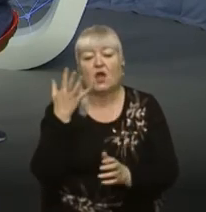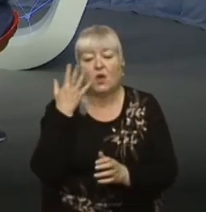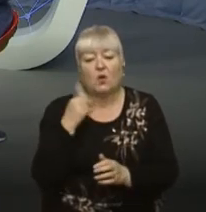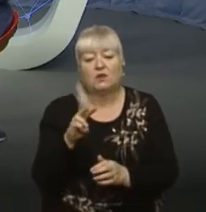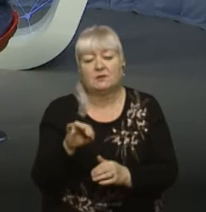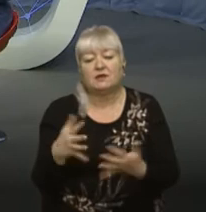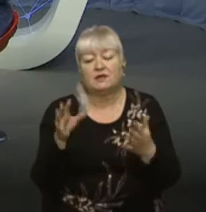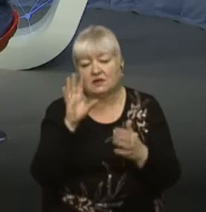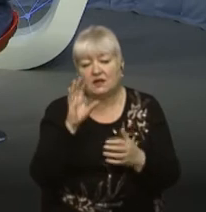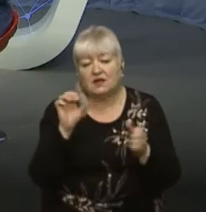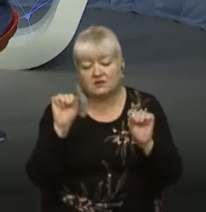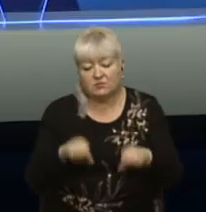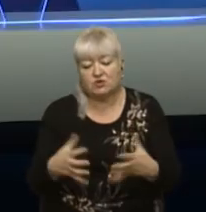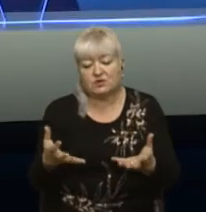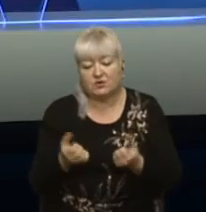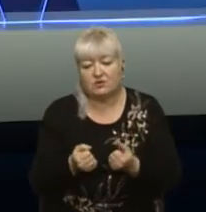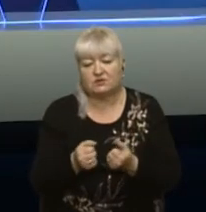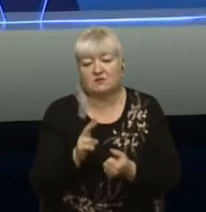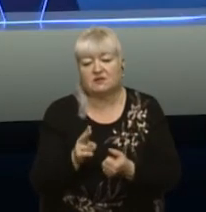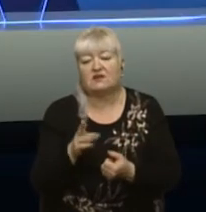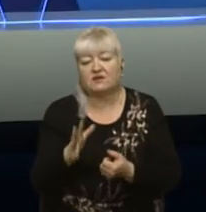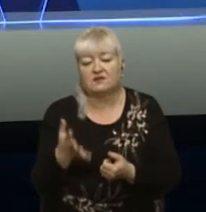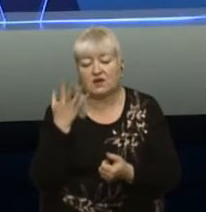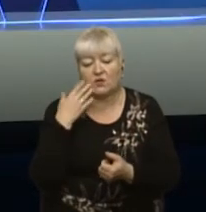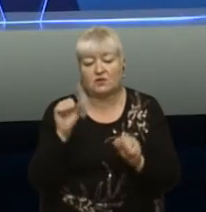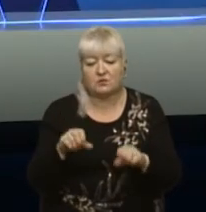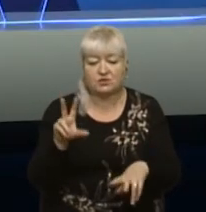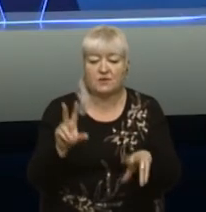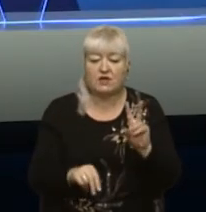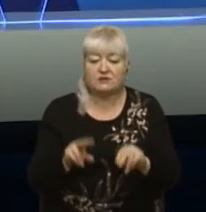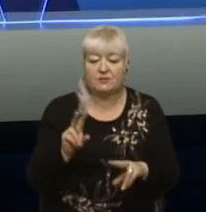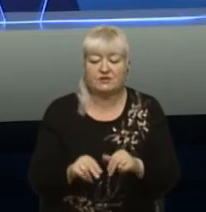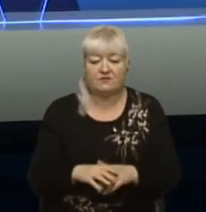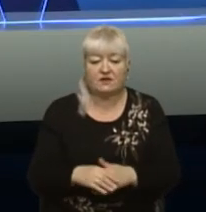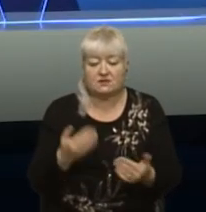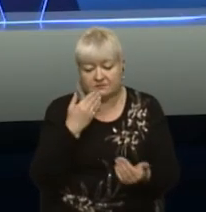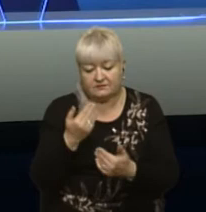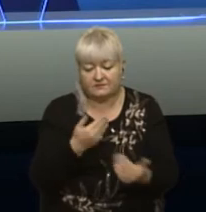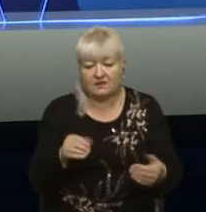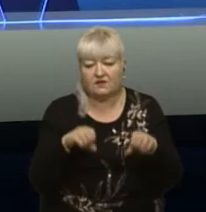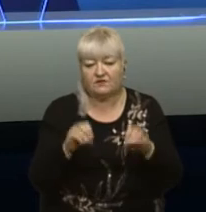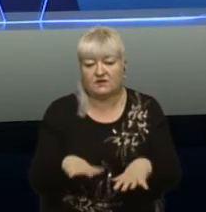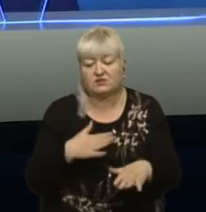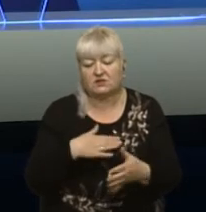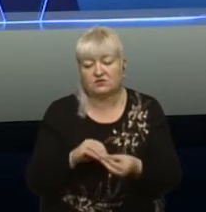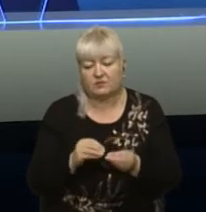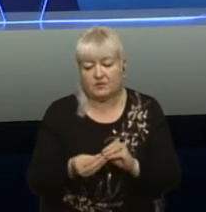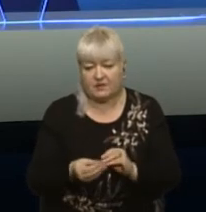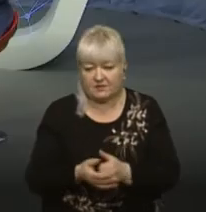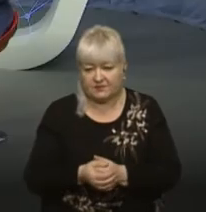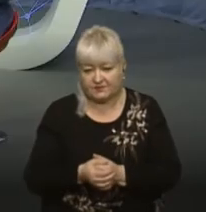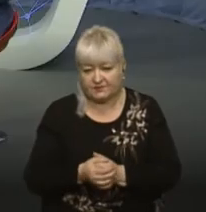зможемо отримати це житло, і коли ми вже можемо сподіватися про остаточне вирішення нашої проблеми.